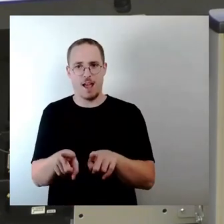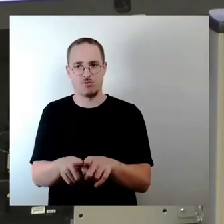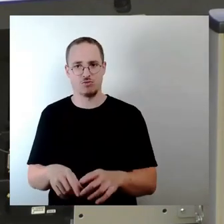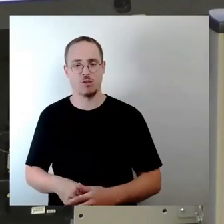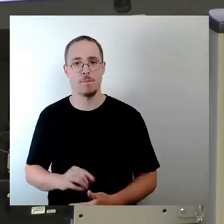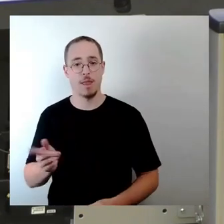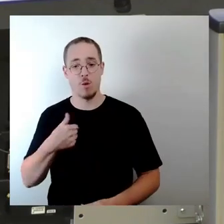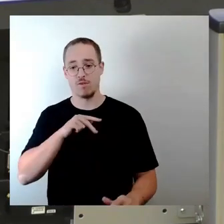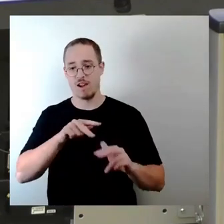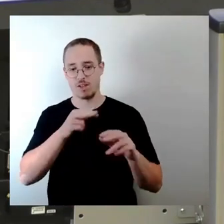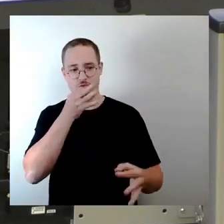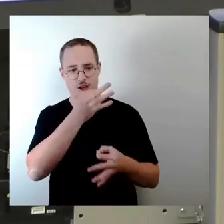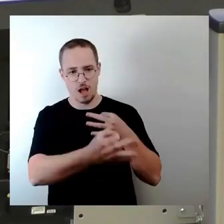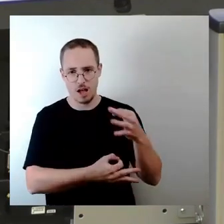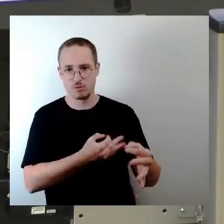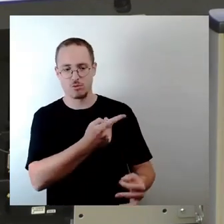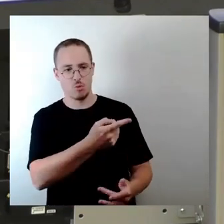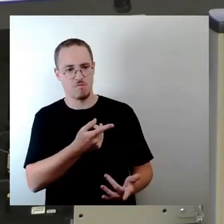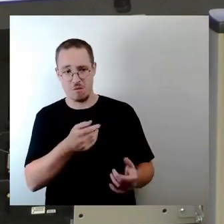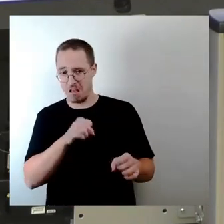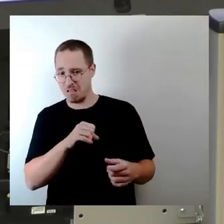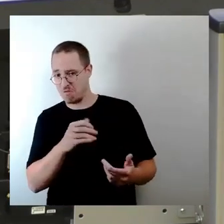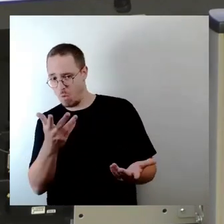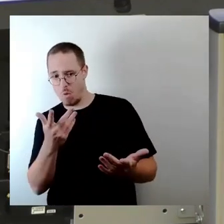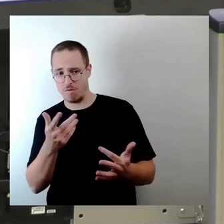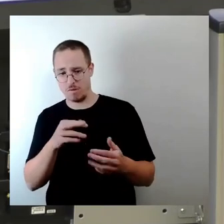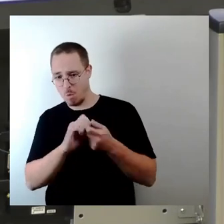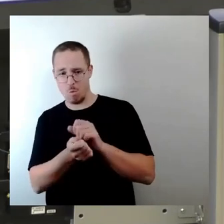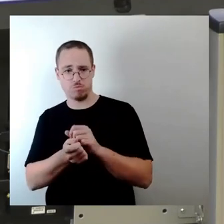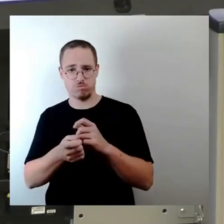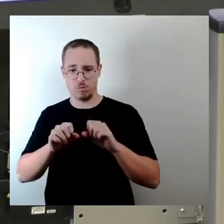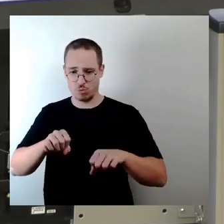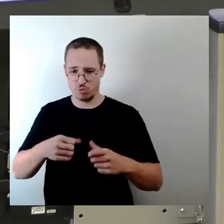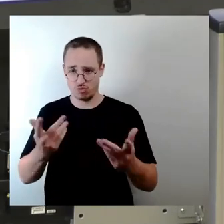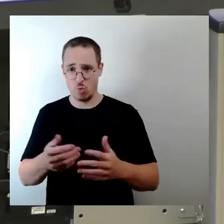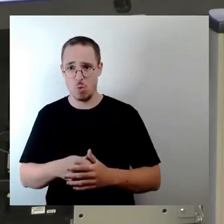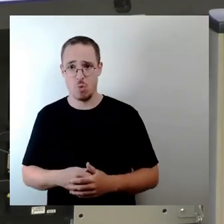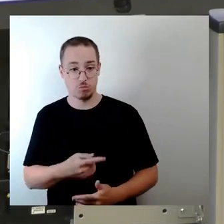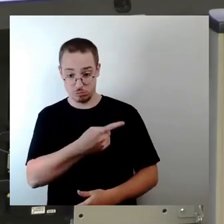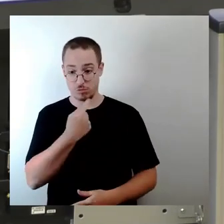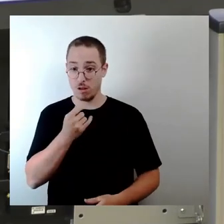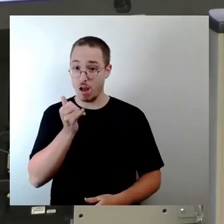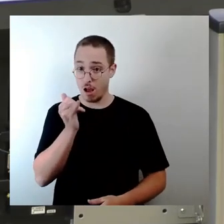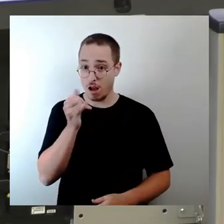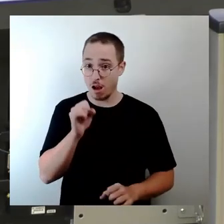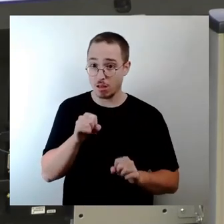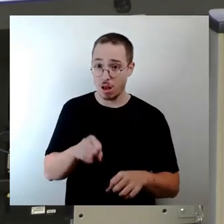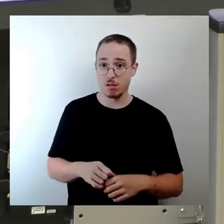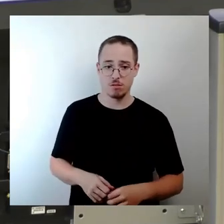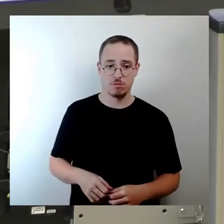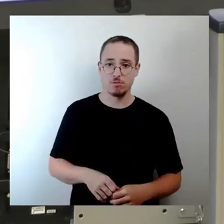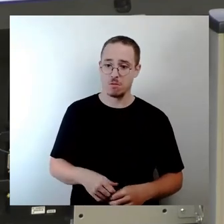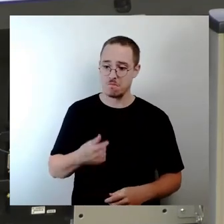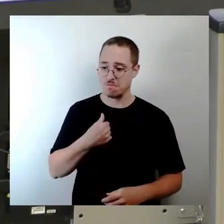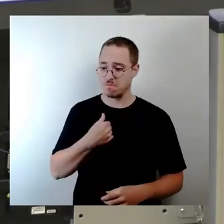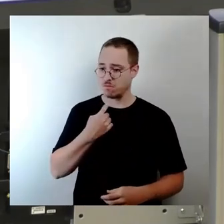umzuwidmen. Dies wurde mir positiv bestätigt. Mir wurde gesagt, Frau Sturm, wir verlassen uns auf die untere Naturschutzbehörde, kein Problem.